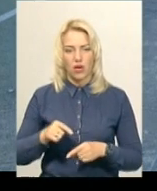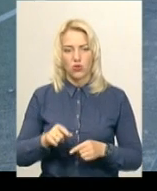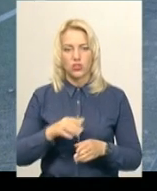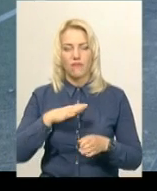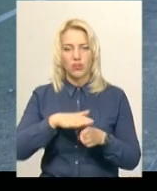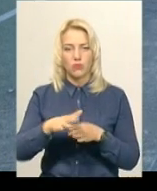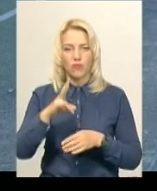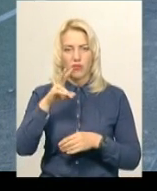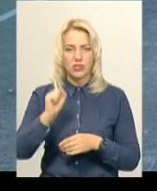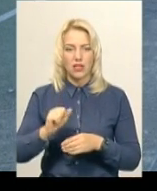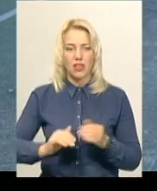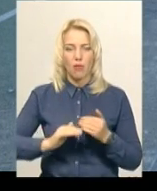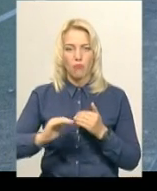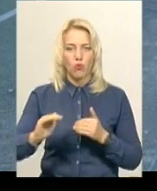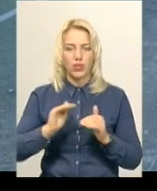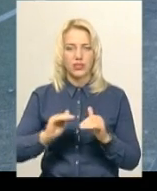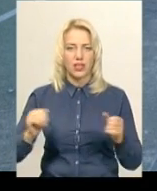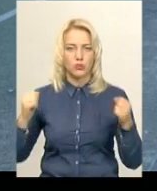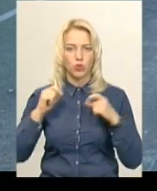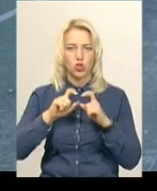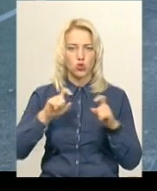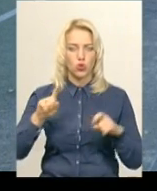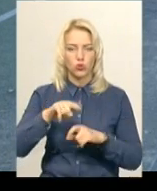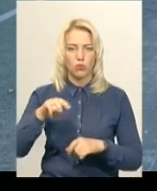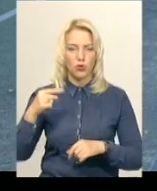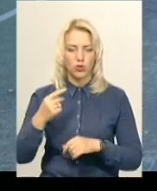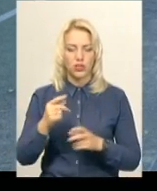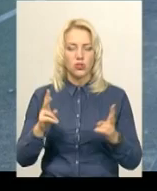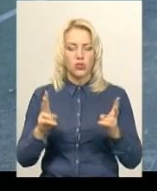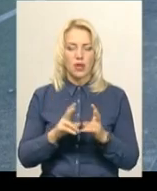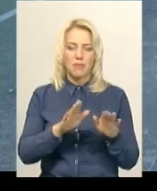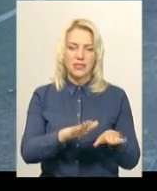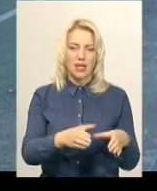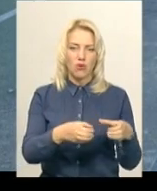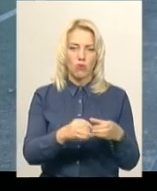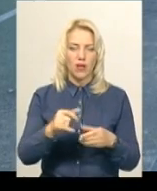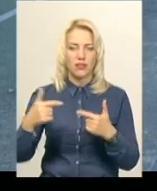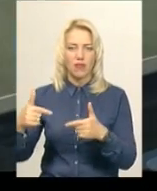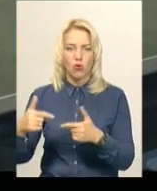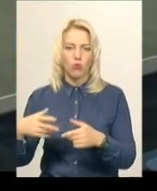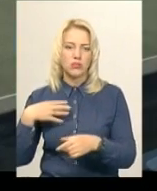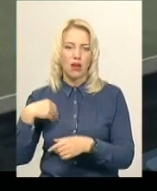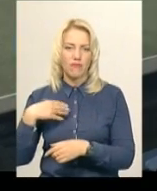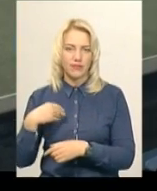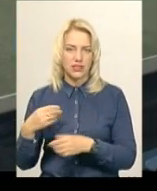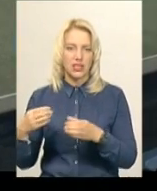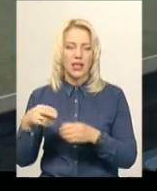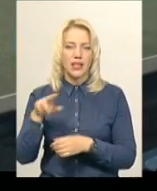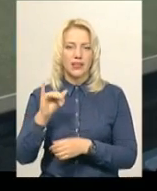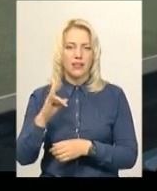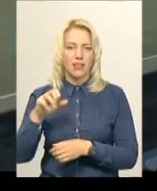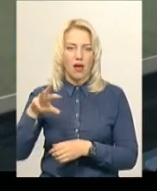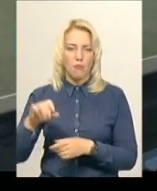Дитячо-юнацької спортивної школи номер один. Зустрічається місцева команда та гості. Львівське «Динамо». Відкрили рахунок на